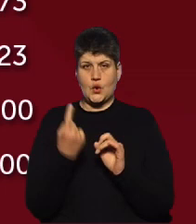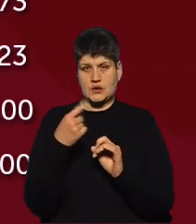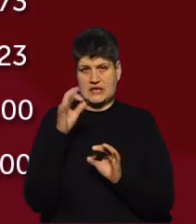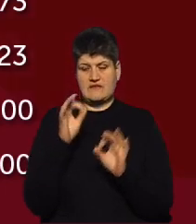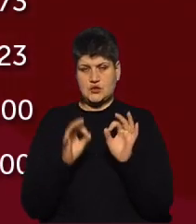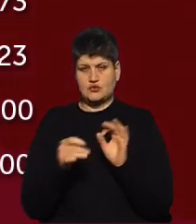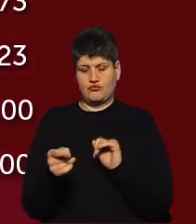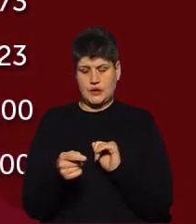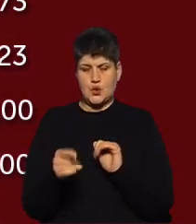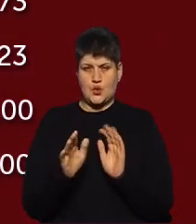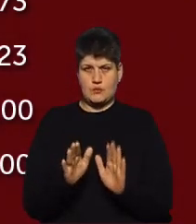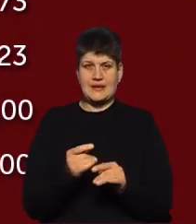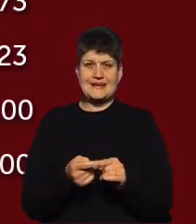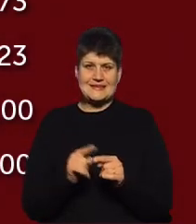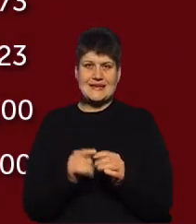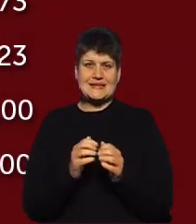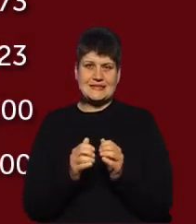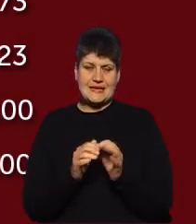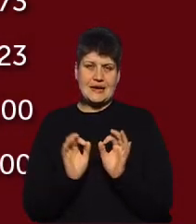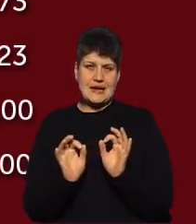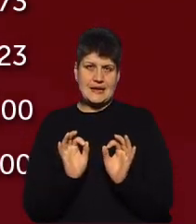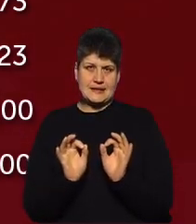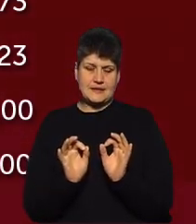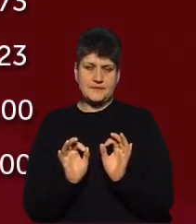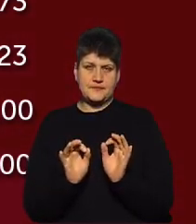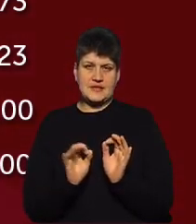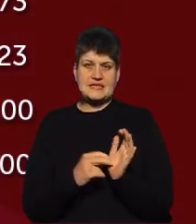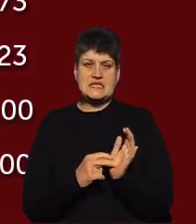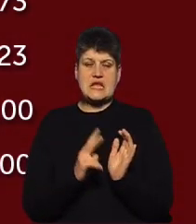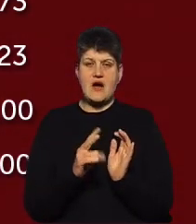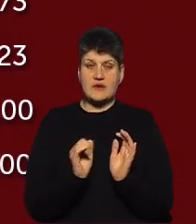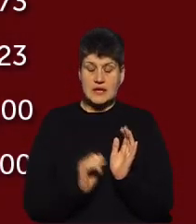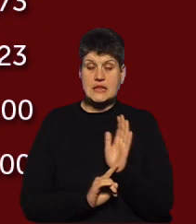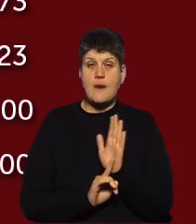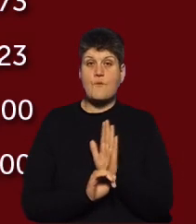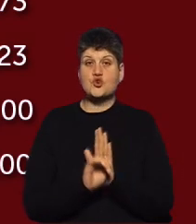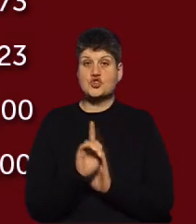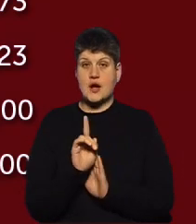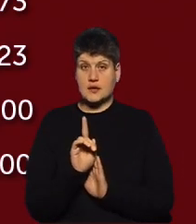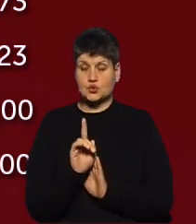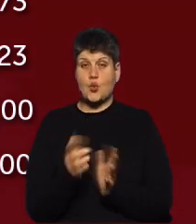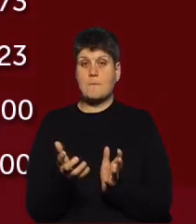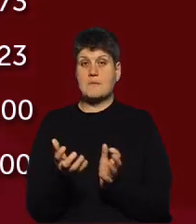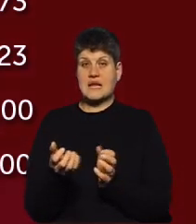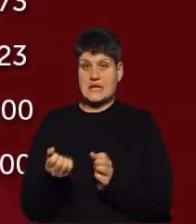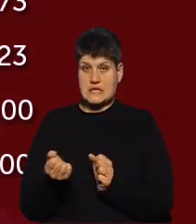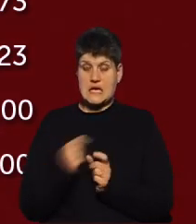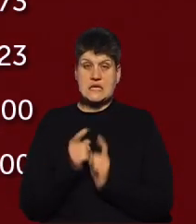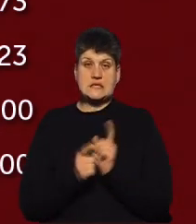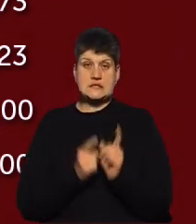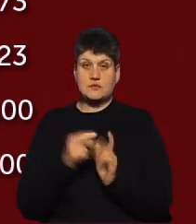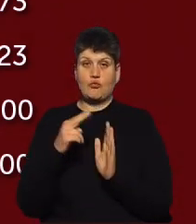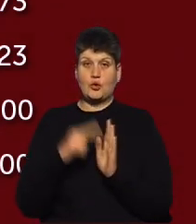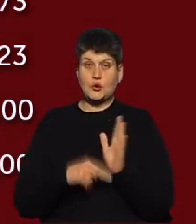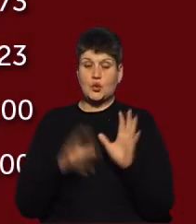середньозважена ставка, тому що на початку прийняття змін до податкового кодексу